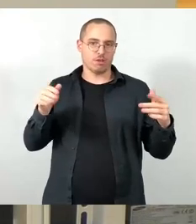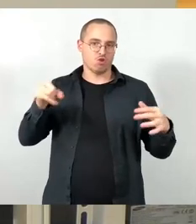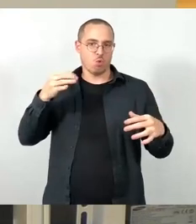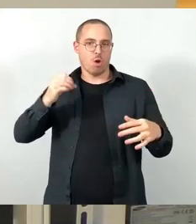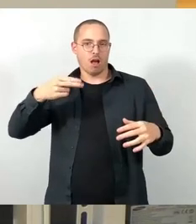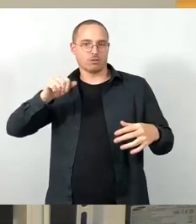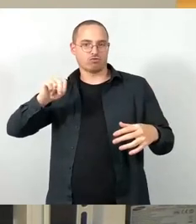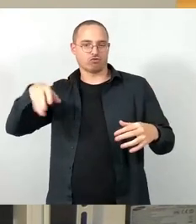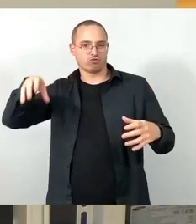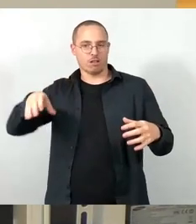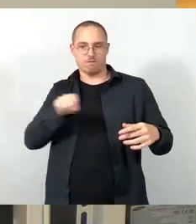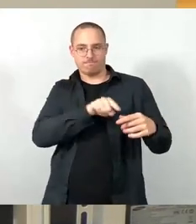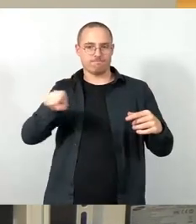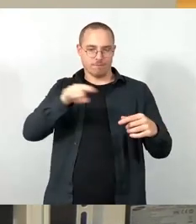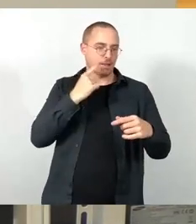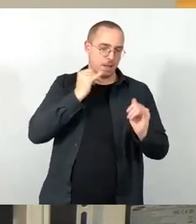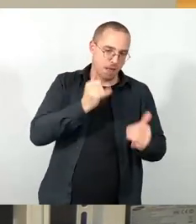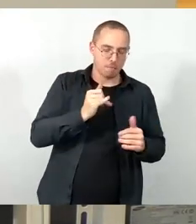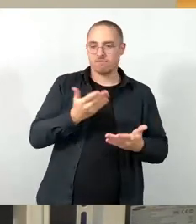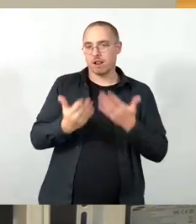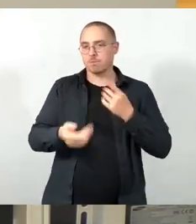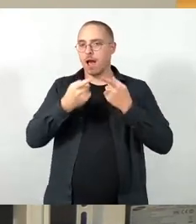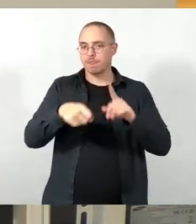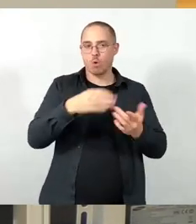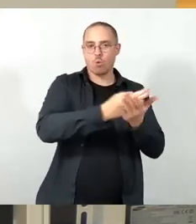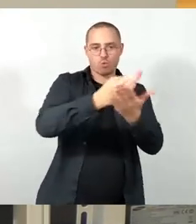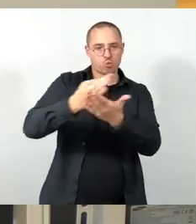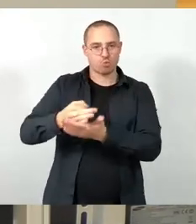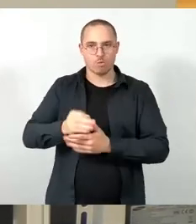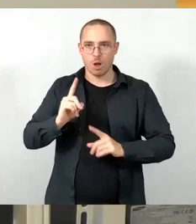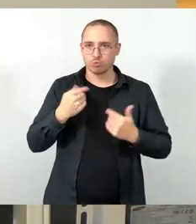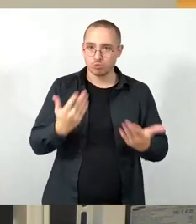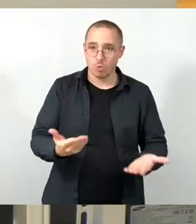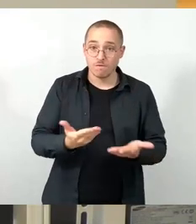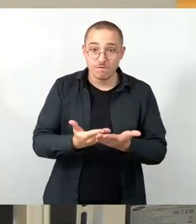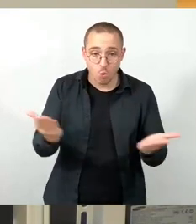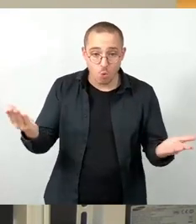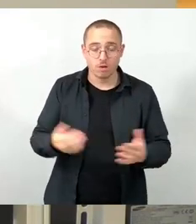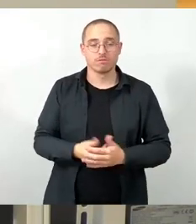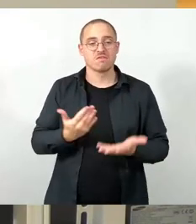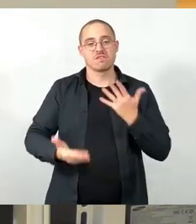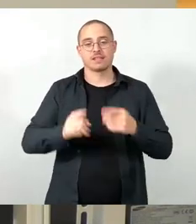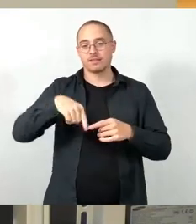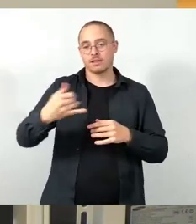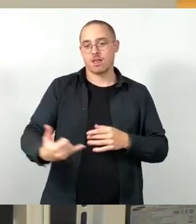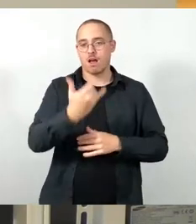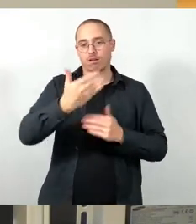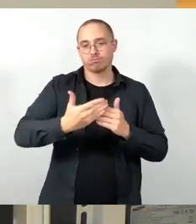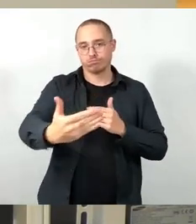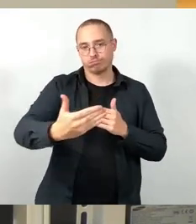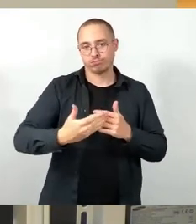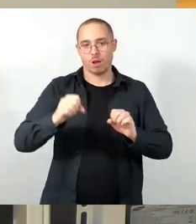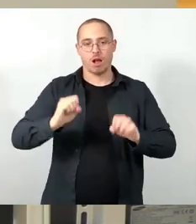Machbarkeitsliste, Prioritätenliste, ob wir in den nächsten Jahren uns vornehmen können, an einigen Stellen mit einer leichten Beleuchtung,